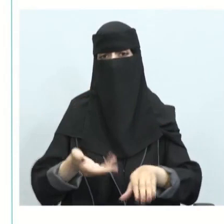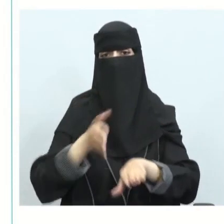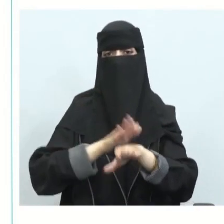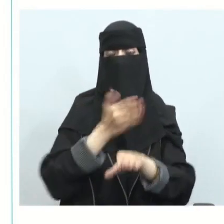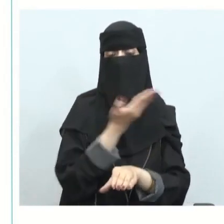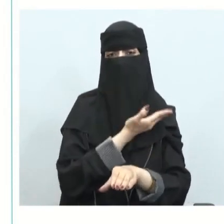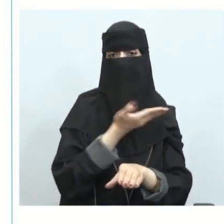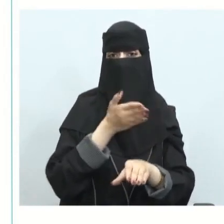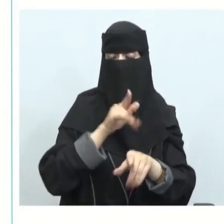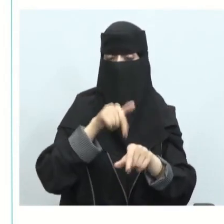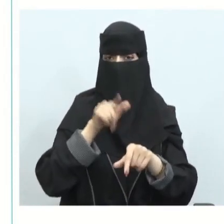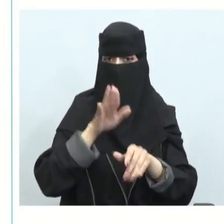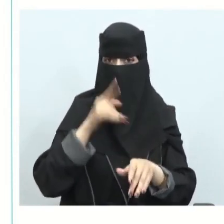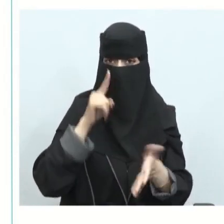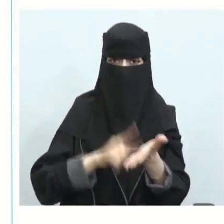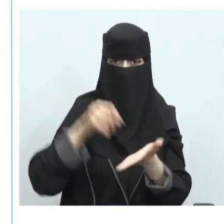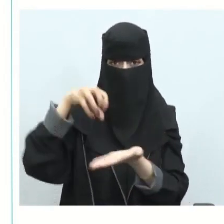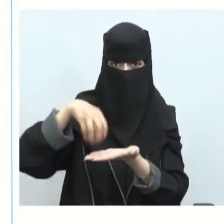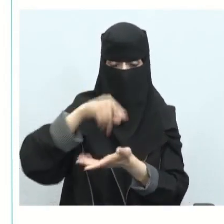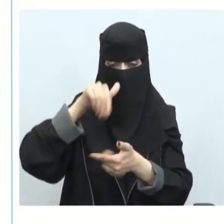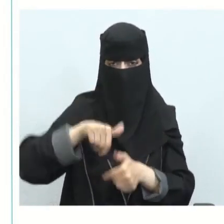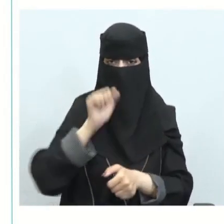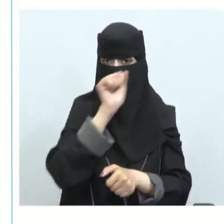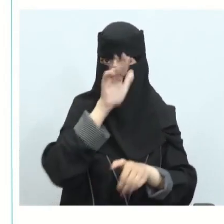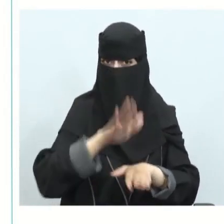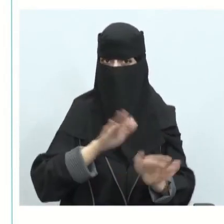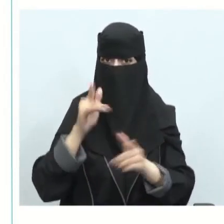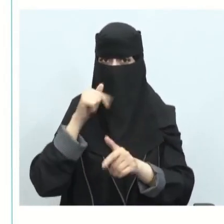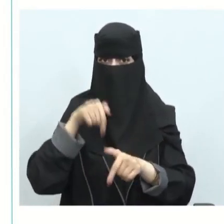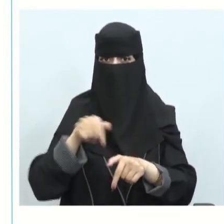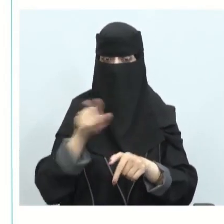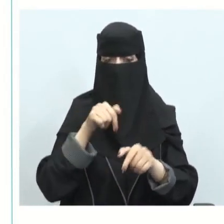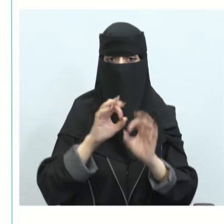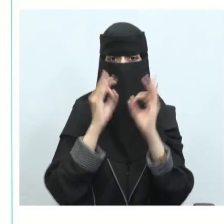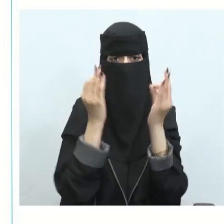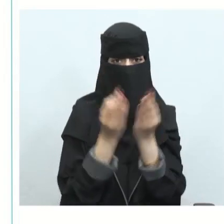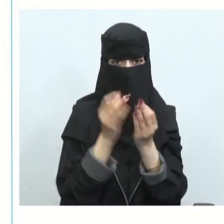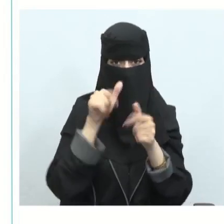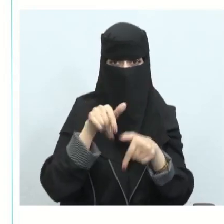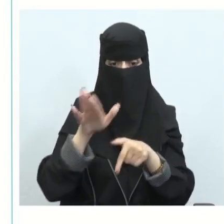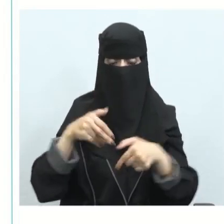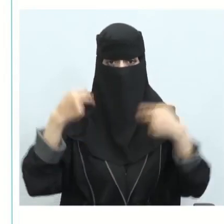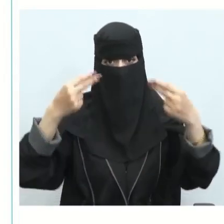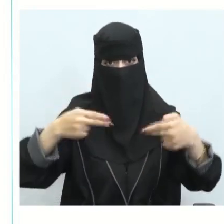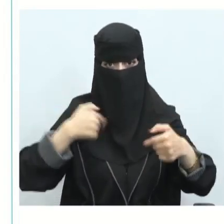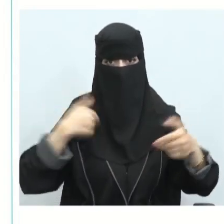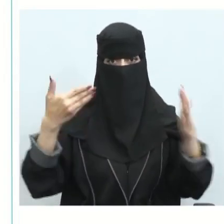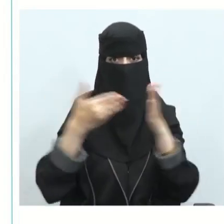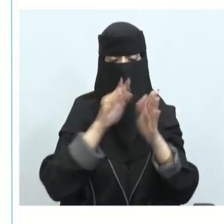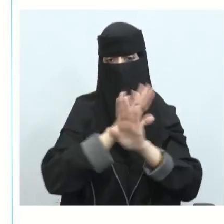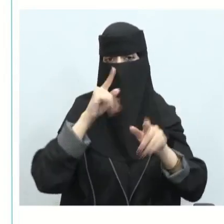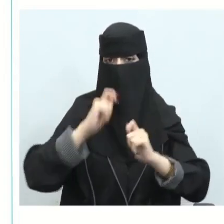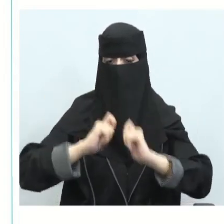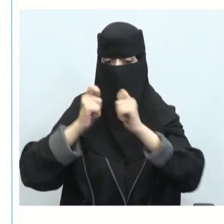البيئة لابد أن نوفر الأماكن المخصصة لهذا المجتمع أو لهذه الفعالية لكي يتم التخلص